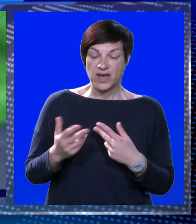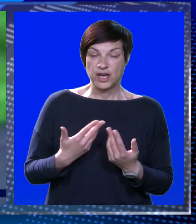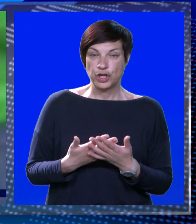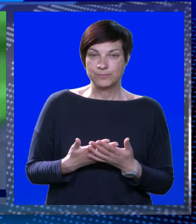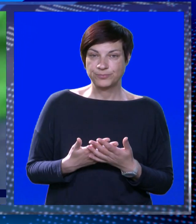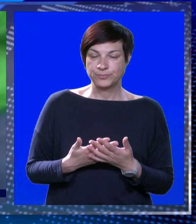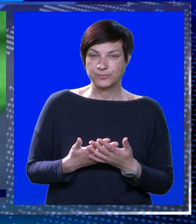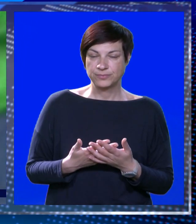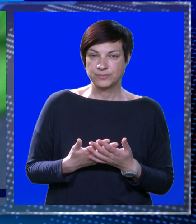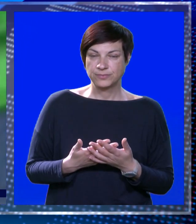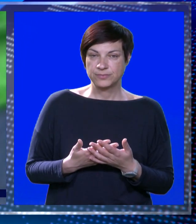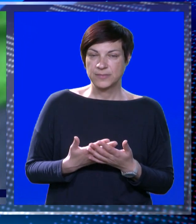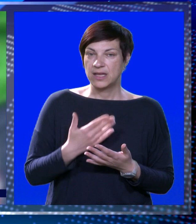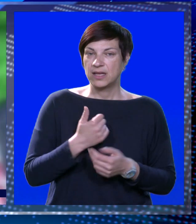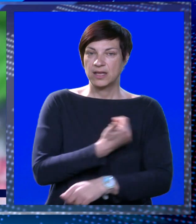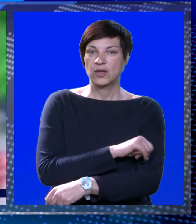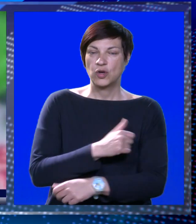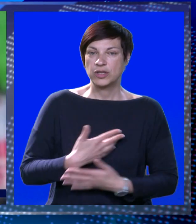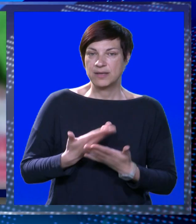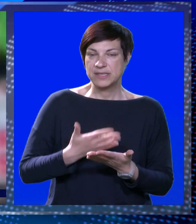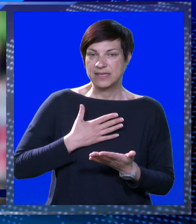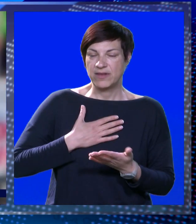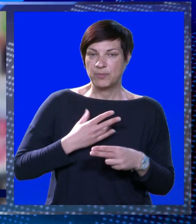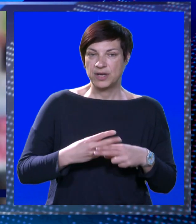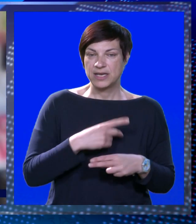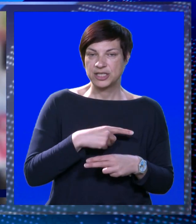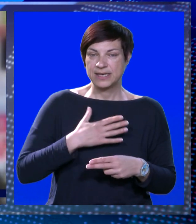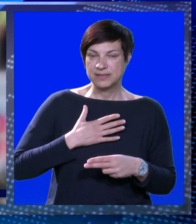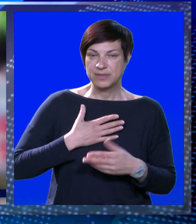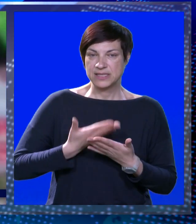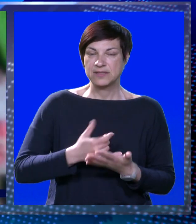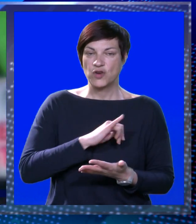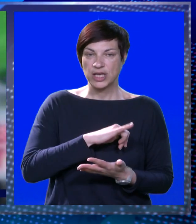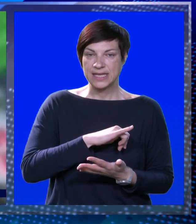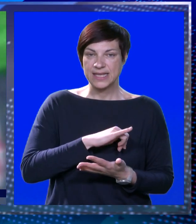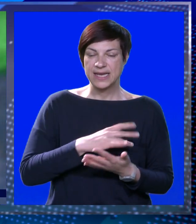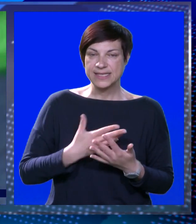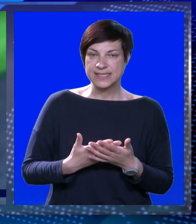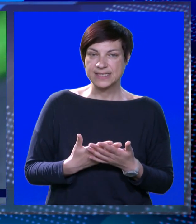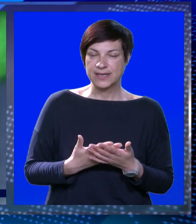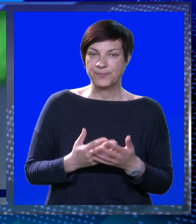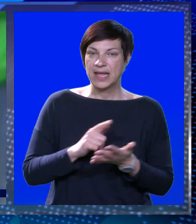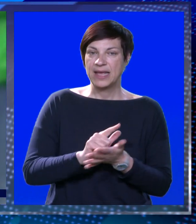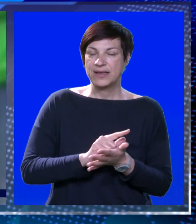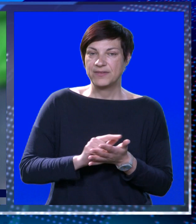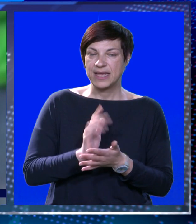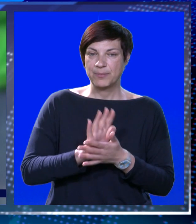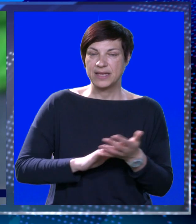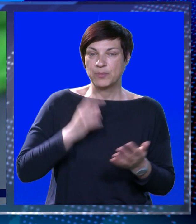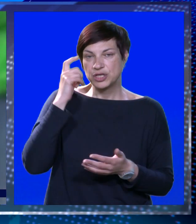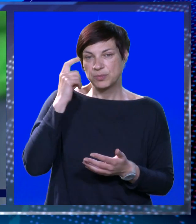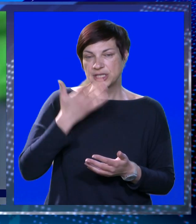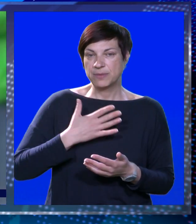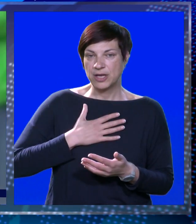godinama zdaljamo naše pacijente ispred svog interesa. Vrijeme je da